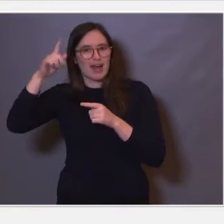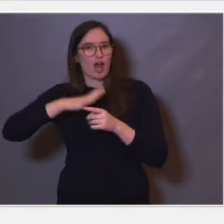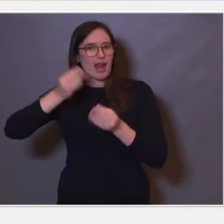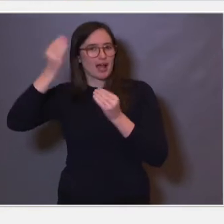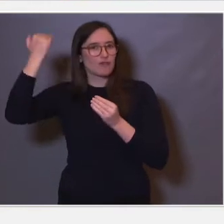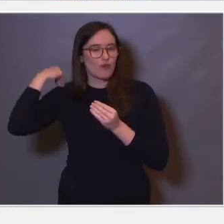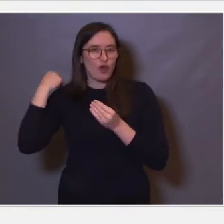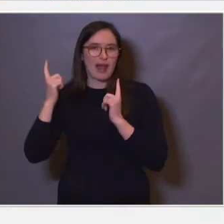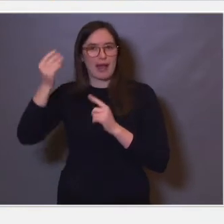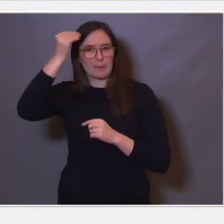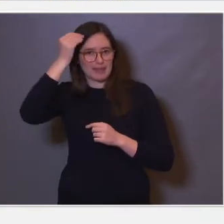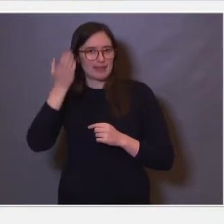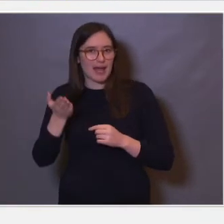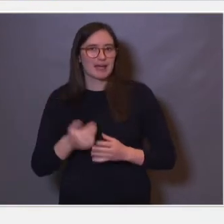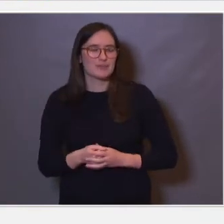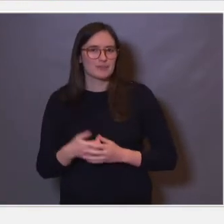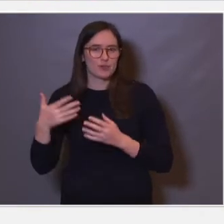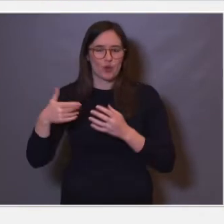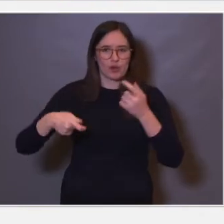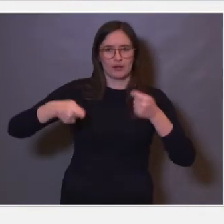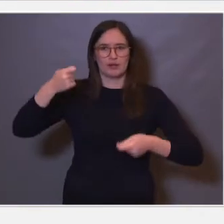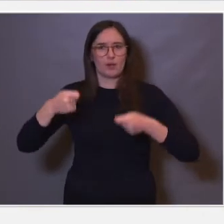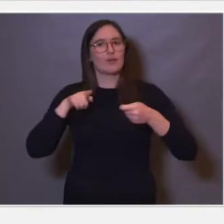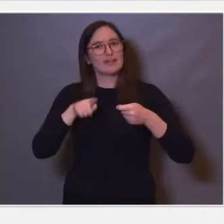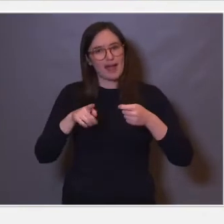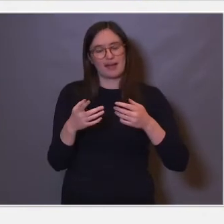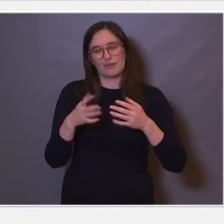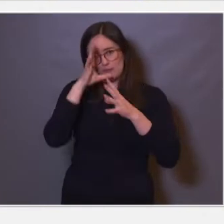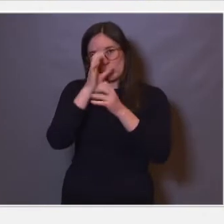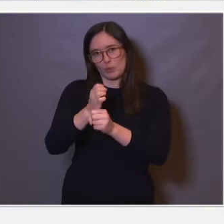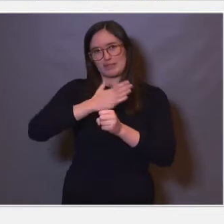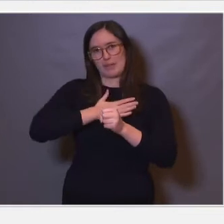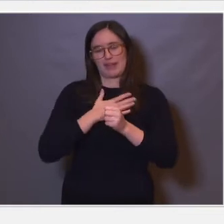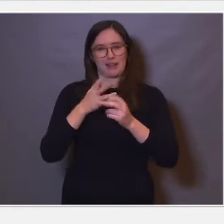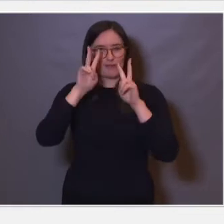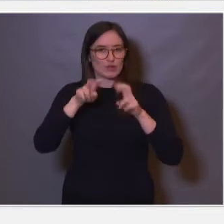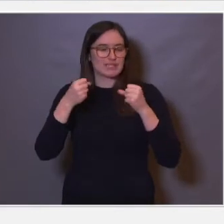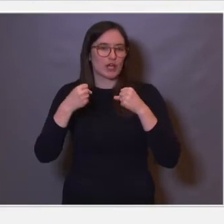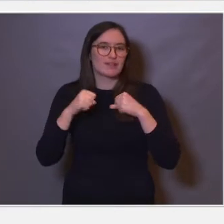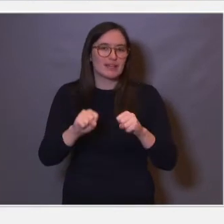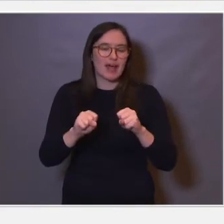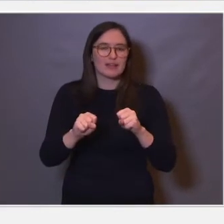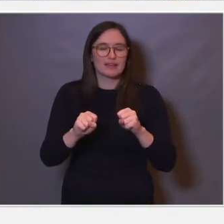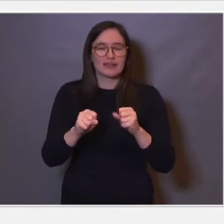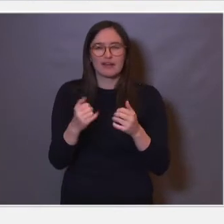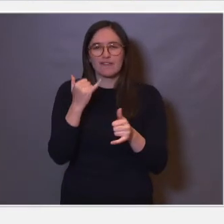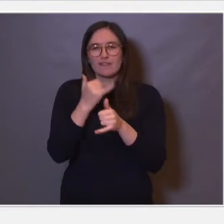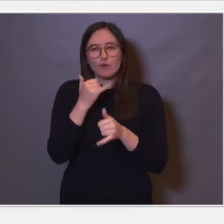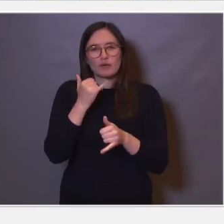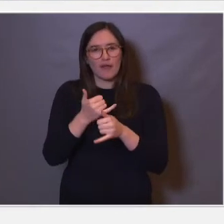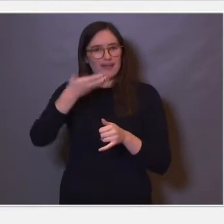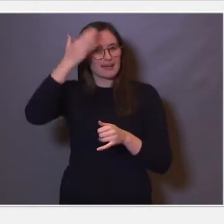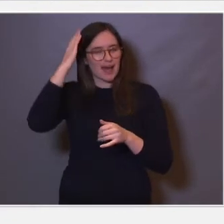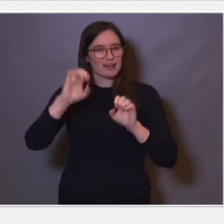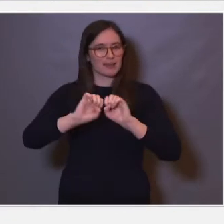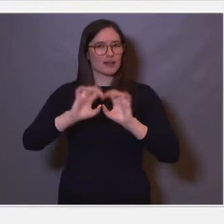lært, eller også minner. Og det er dette som er fokus for min forskningsaktivitet. Det er nettopp dette spørsmålet, hvordan klarer